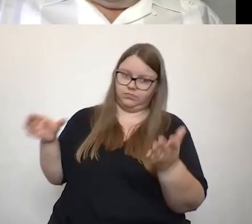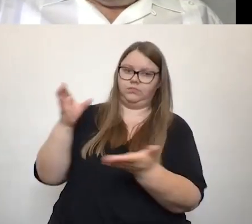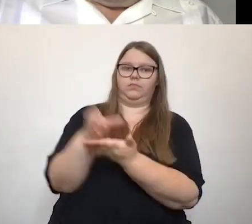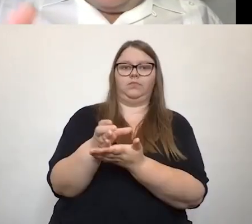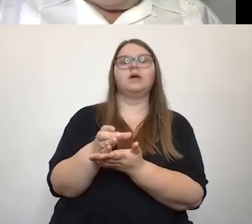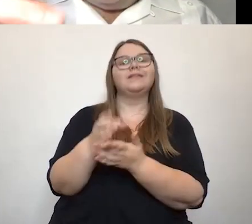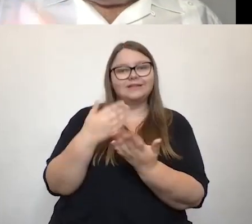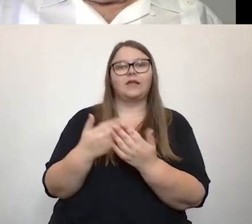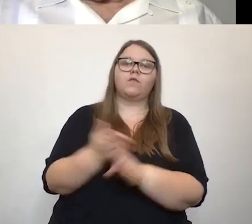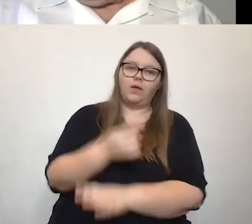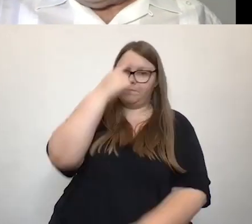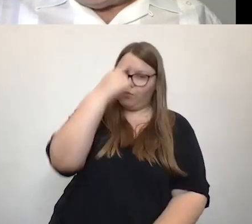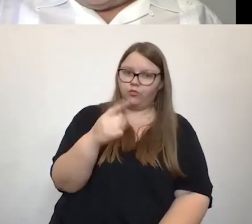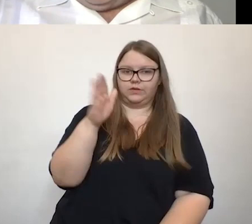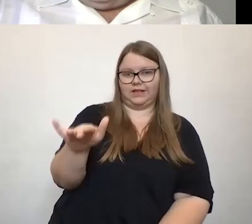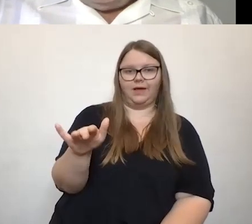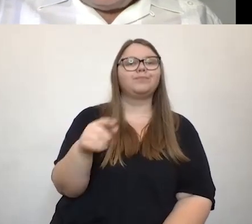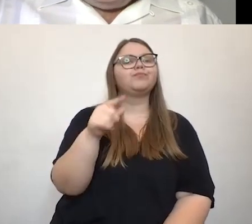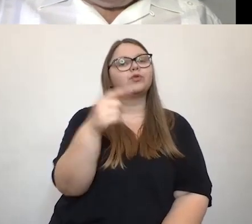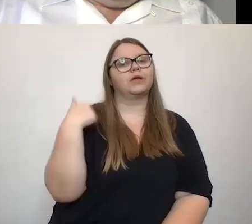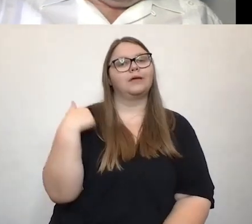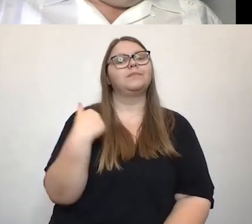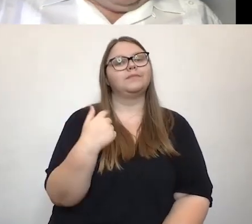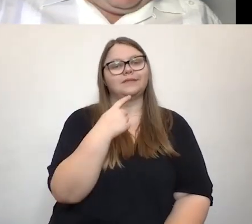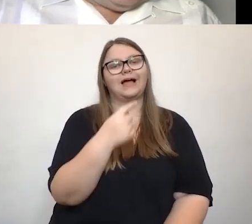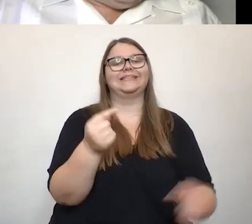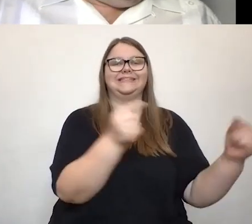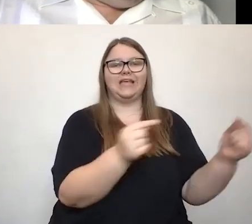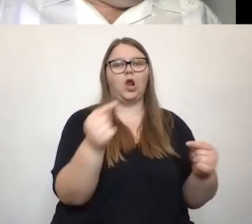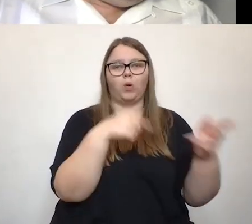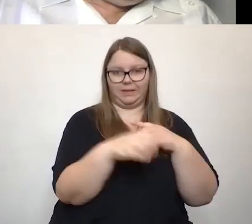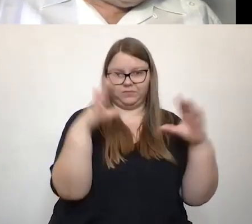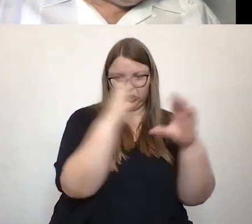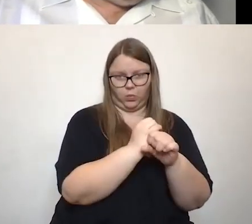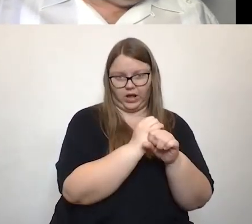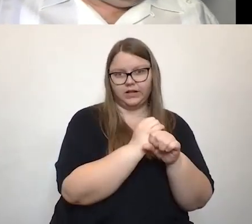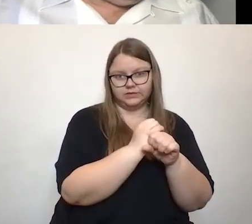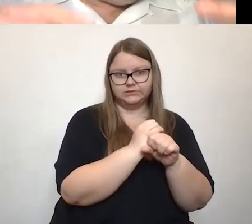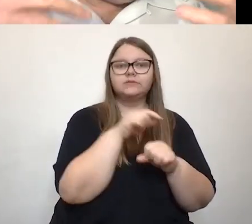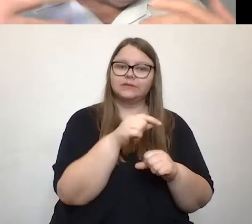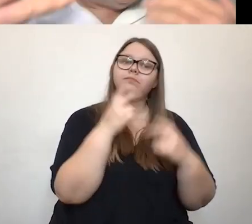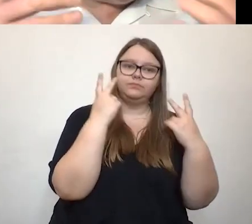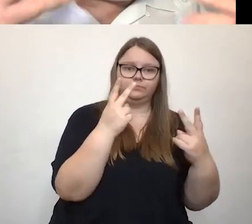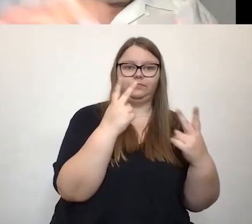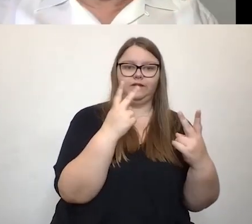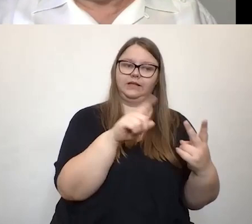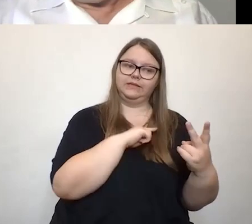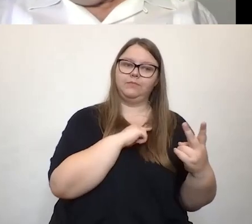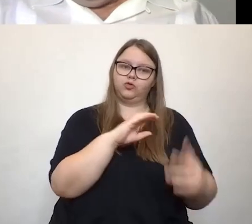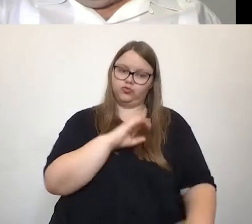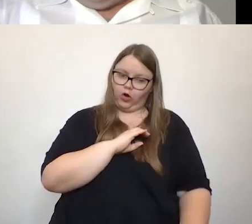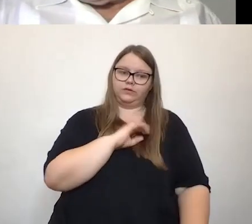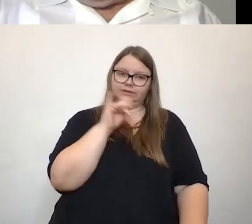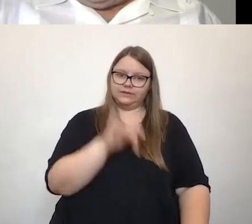und du hast vorhin erfreulicherweise Dialog im Dunkeln erwähnt und wie wichtig es ist, letztendlich auch mal die Chance zu haben,